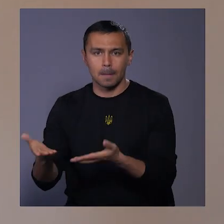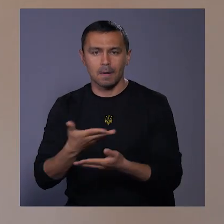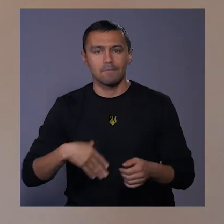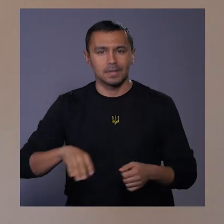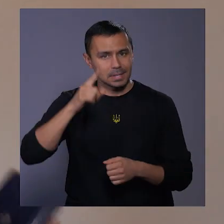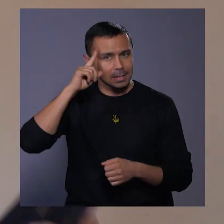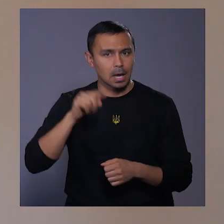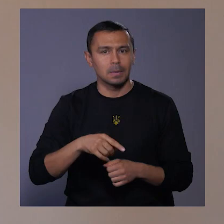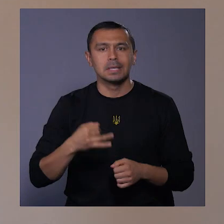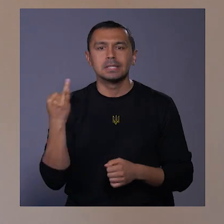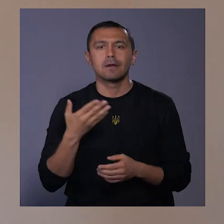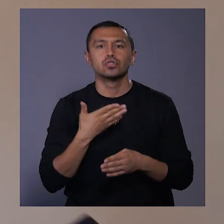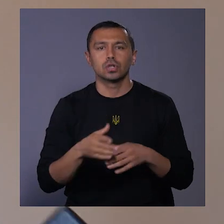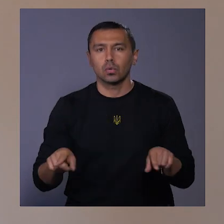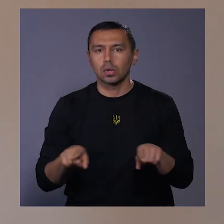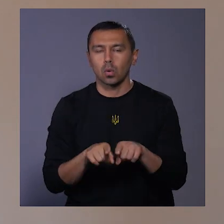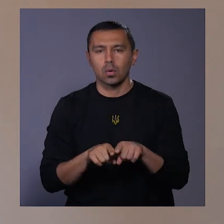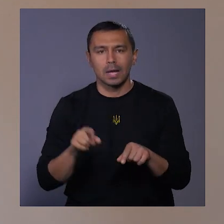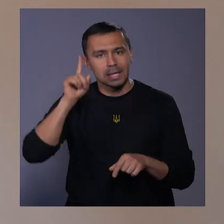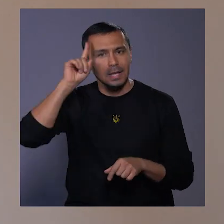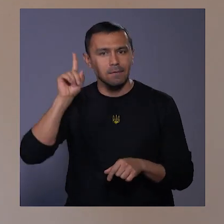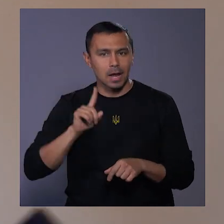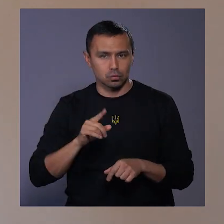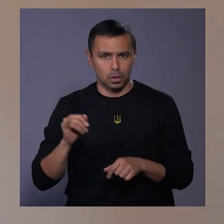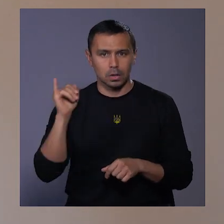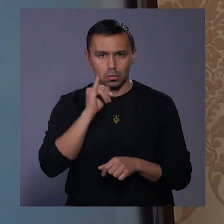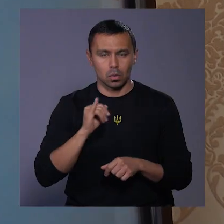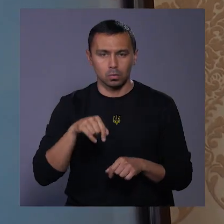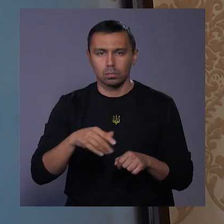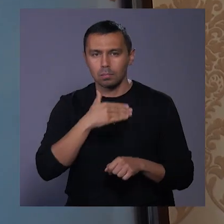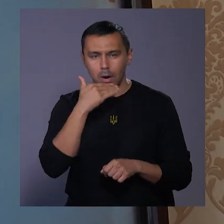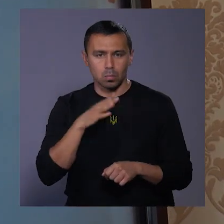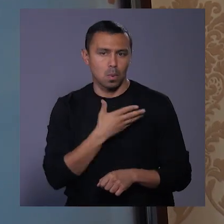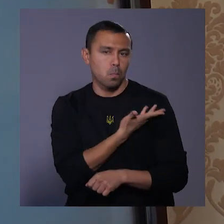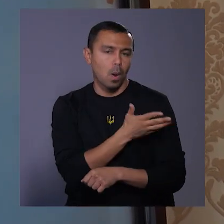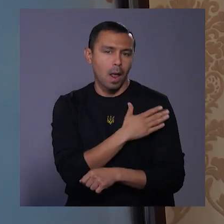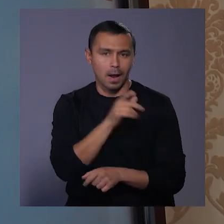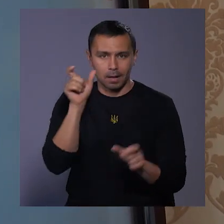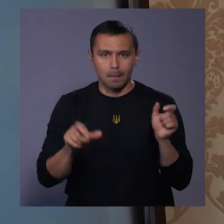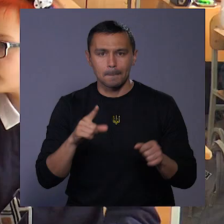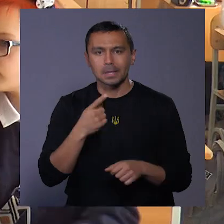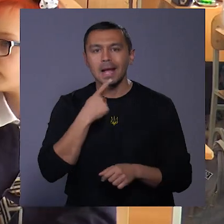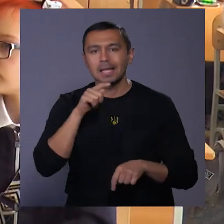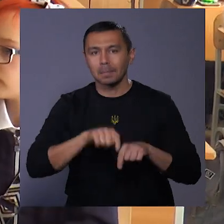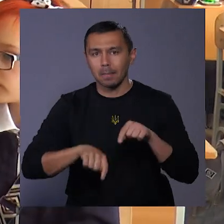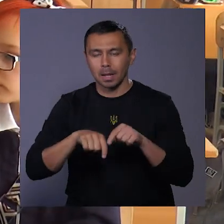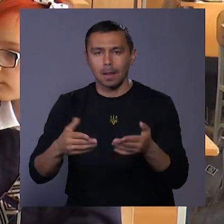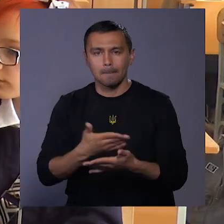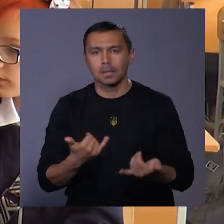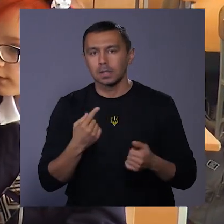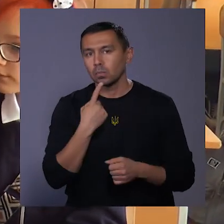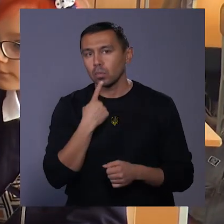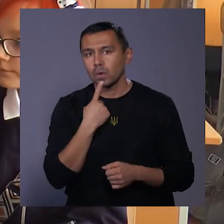знаємо ту цікаву частину такої єврейської історії. Тут було багато і поляків. Перші експериментальні, ми зараз